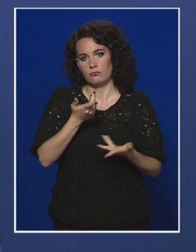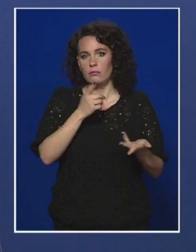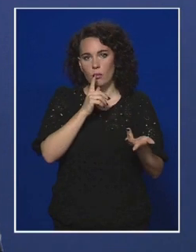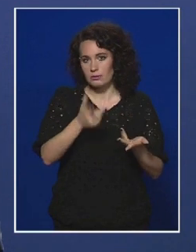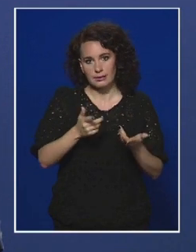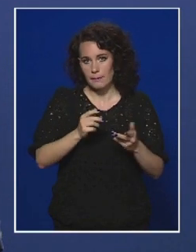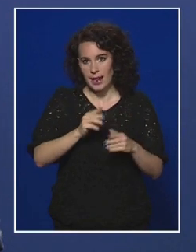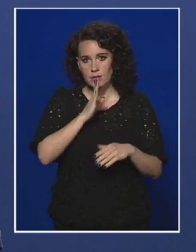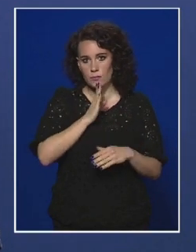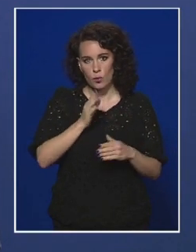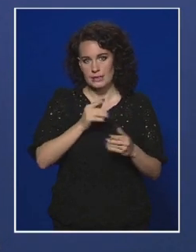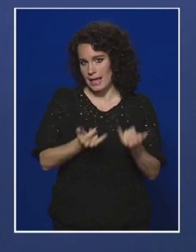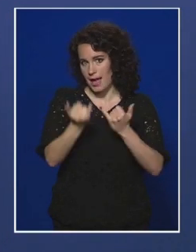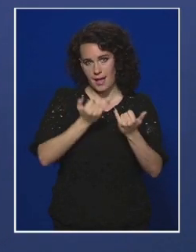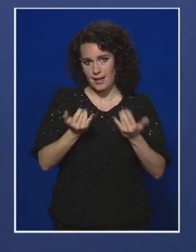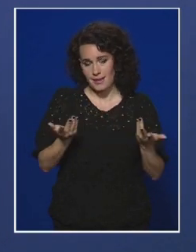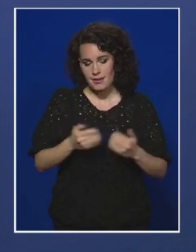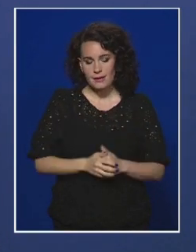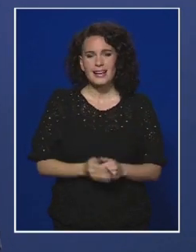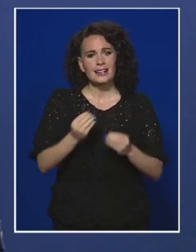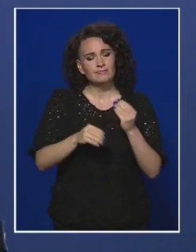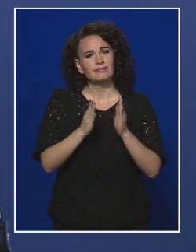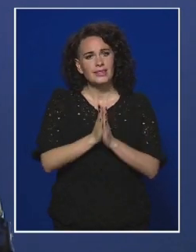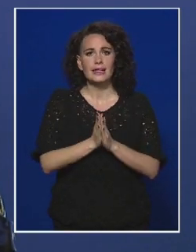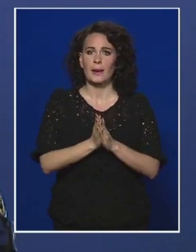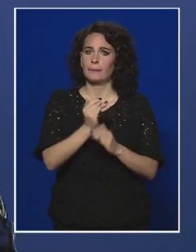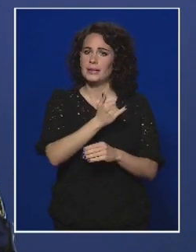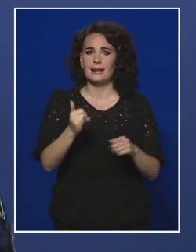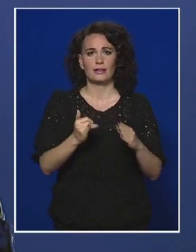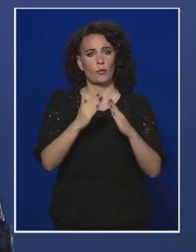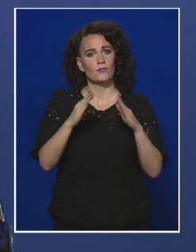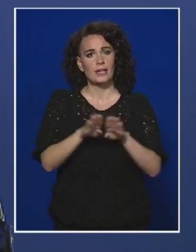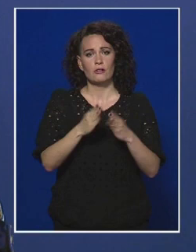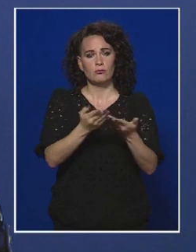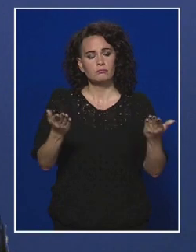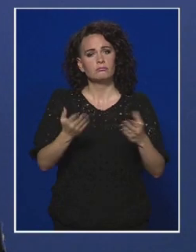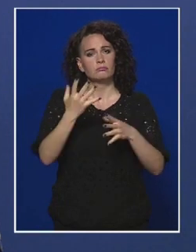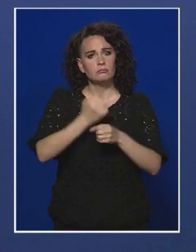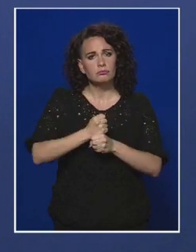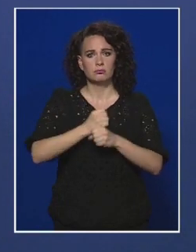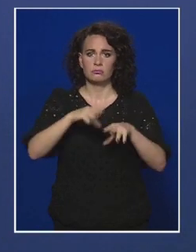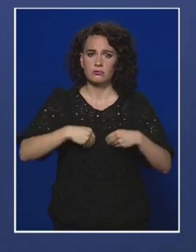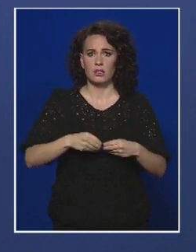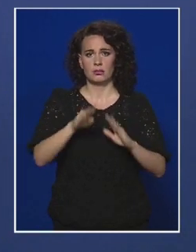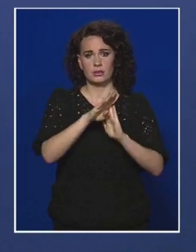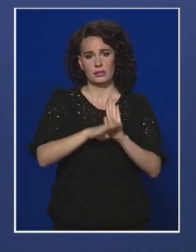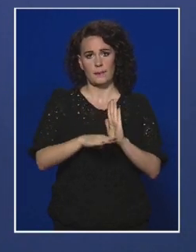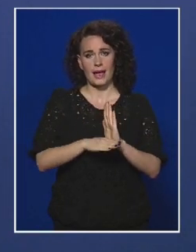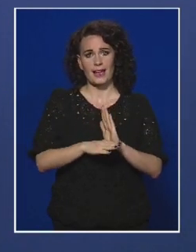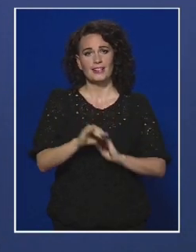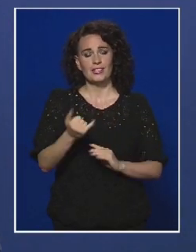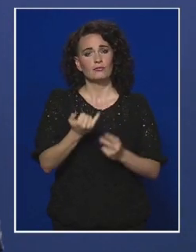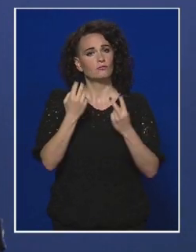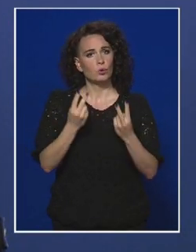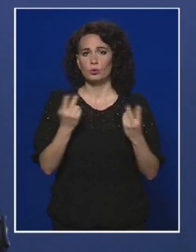időszakban. Kérem minden honfitársamat, hogy ezeket a szabályokat továbbra is tartsa be, és tartsa szem előtt azt, hogy a